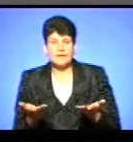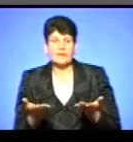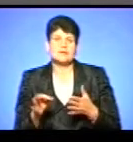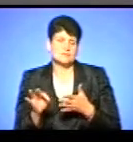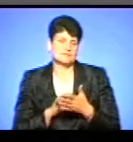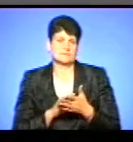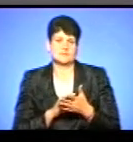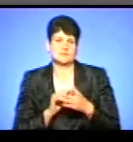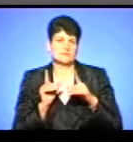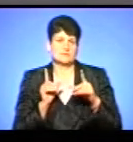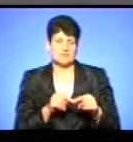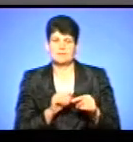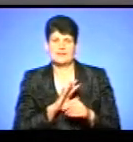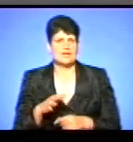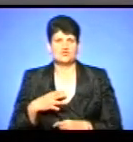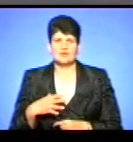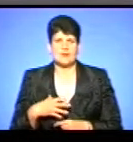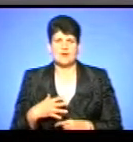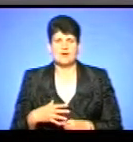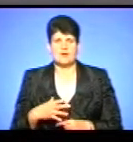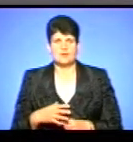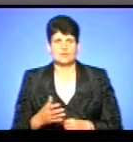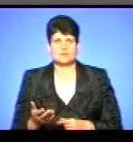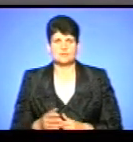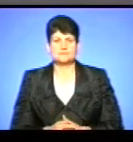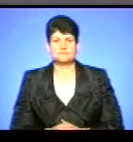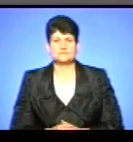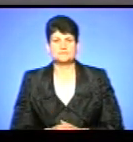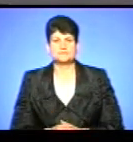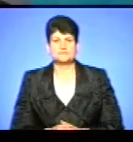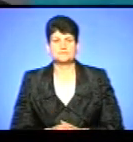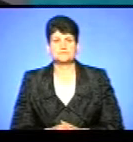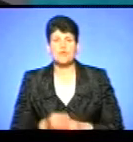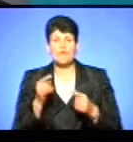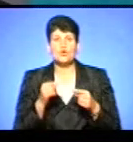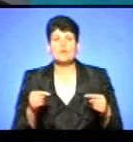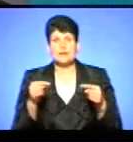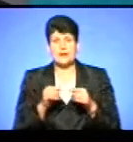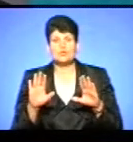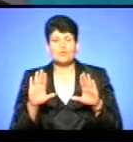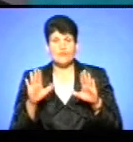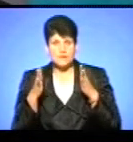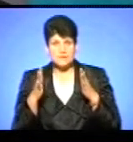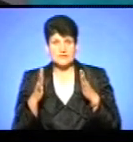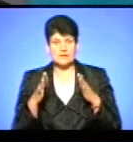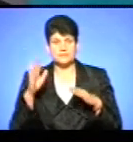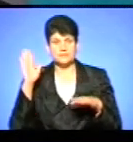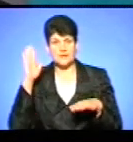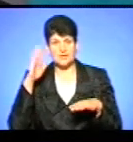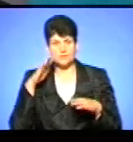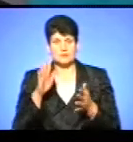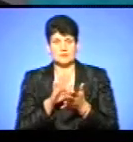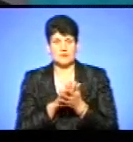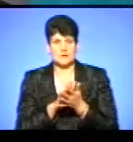відповідно, не чекаючи і не перекладаючи ці обов'язки на когось друго. В конкретному випадку рідкі побутові відходи, тобто, в міст